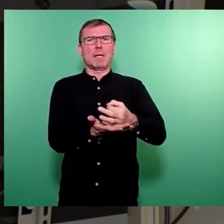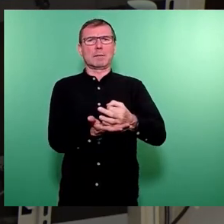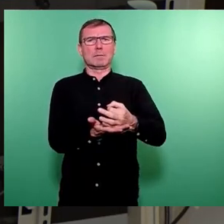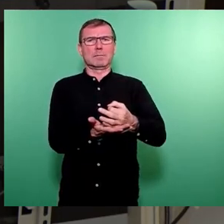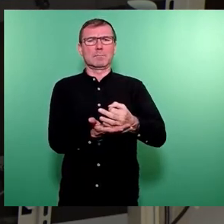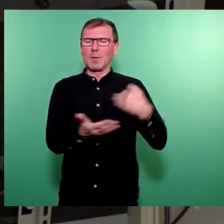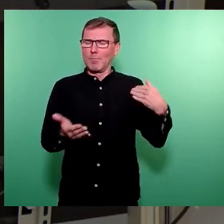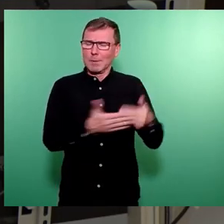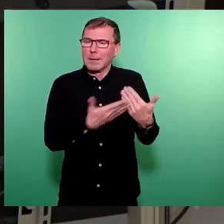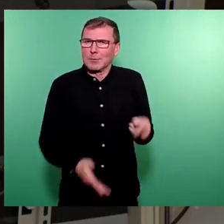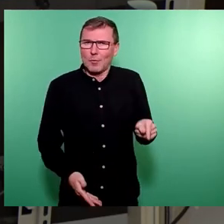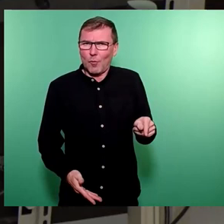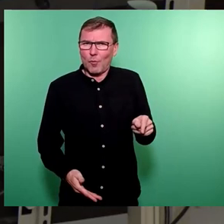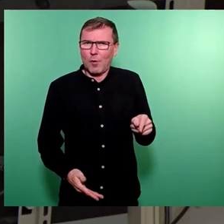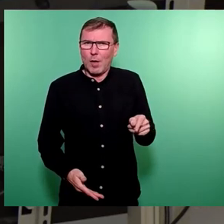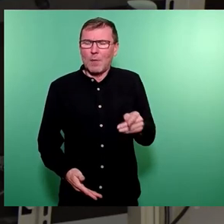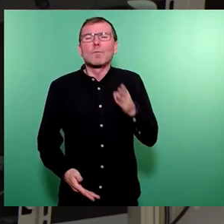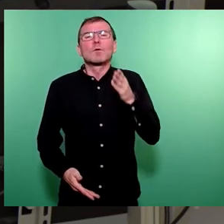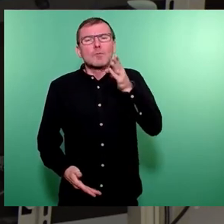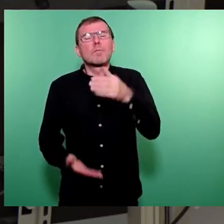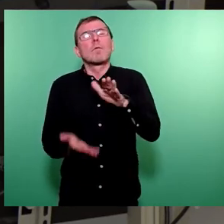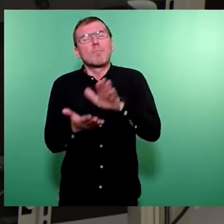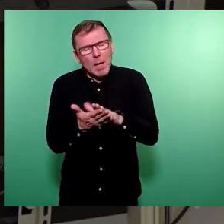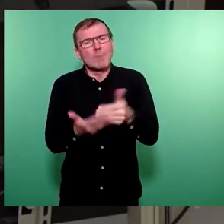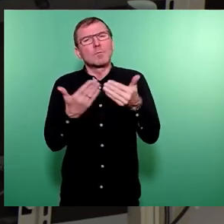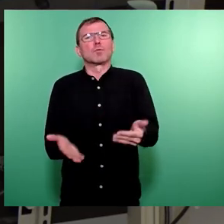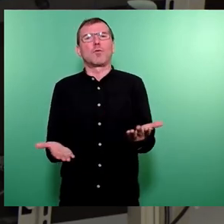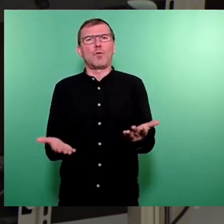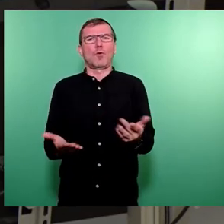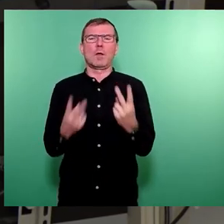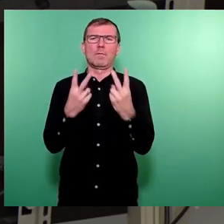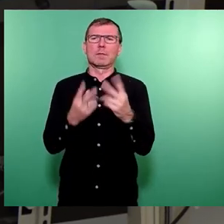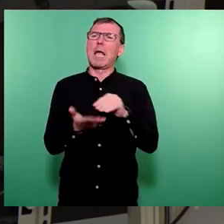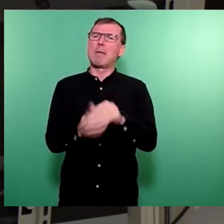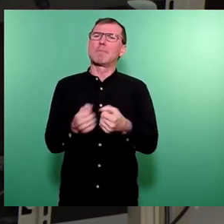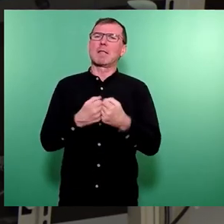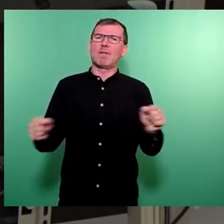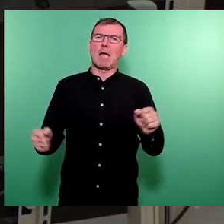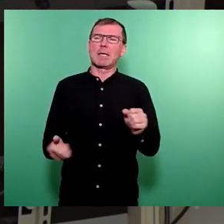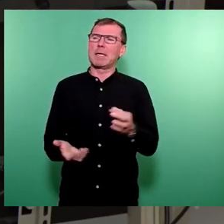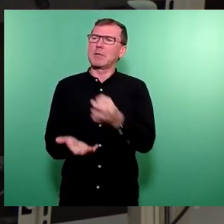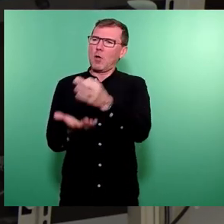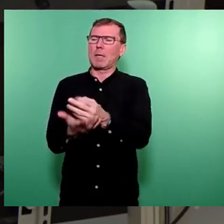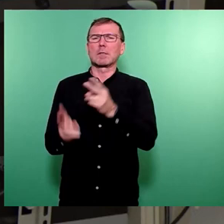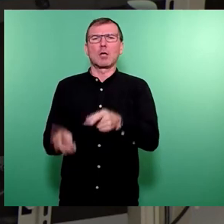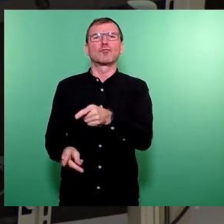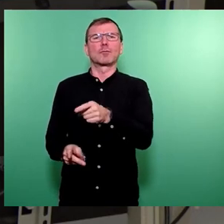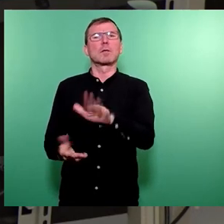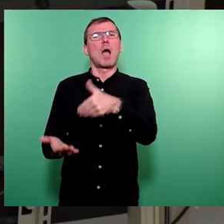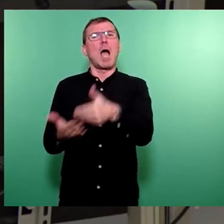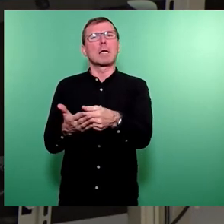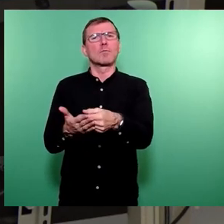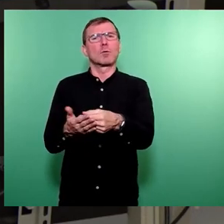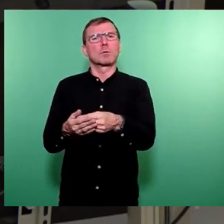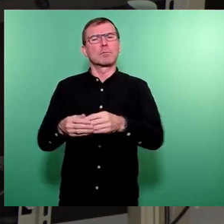auch getan, aber nun werden wir es auch künftig tun, Sie können mietfrei in den Objekten der Stadt ihre Angebote machen.